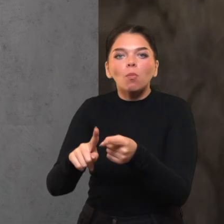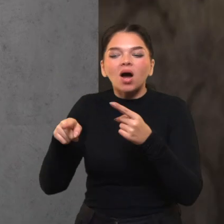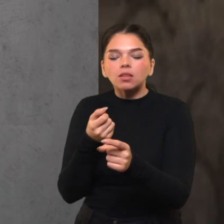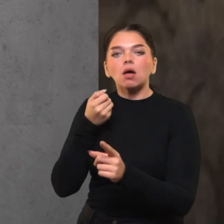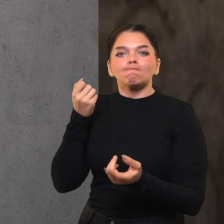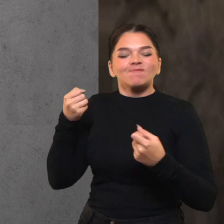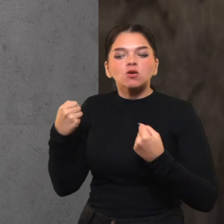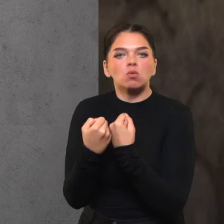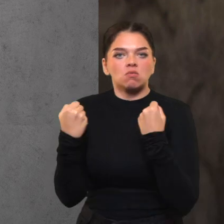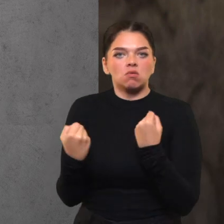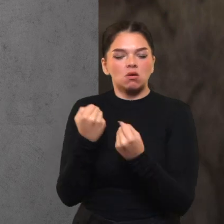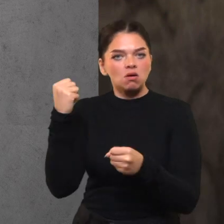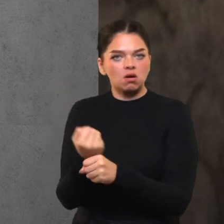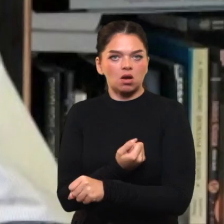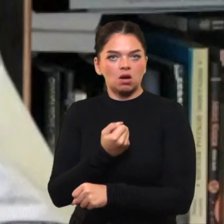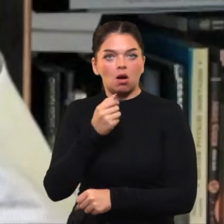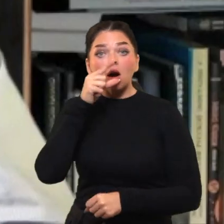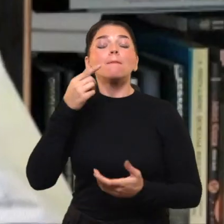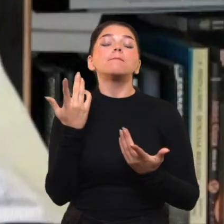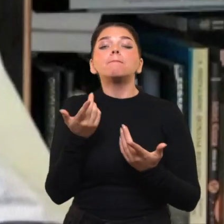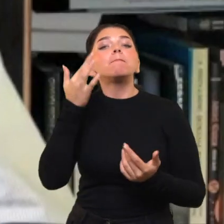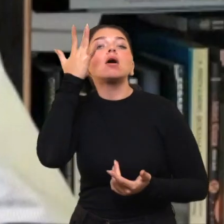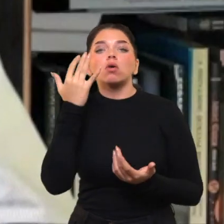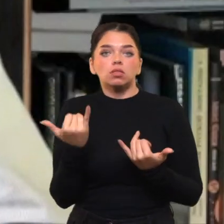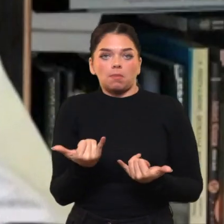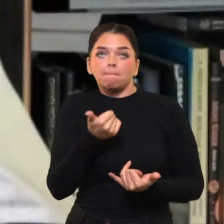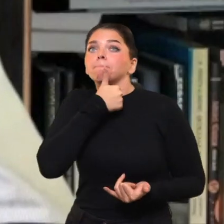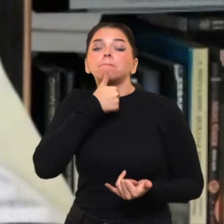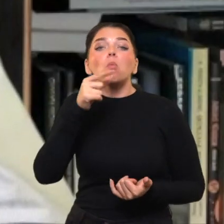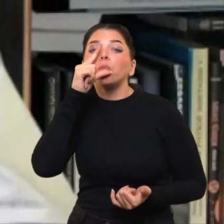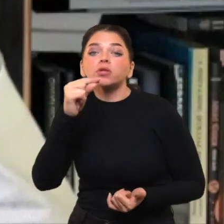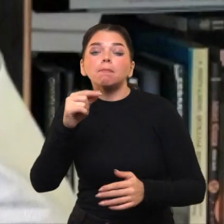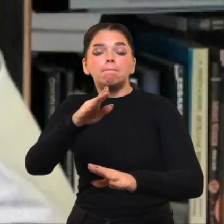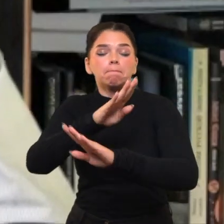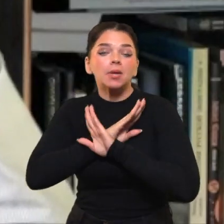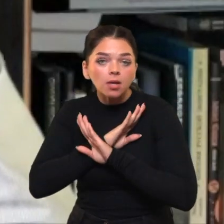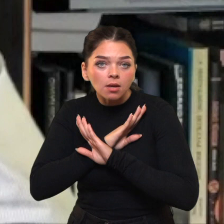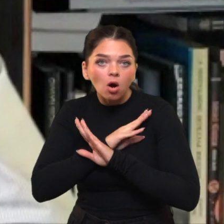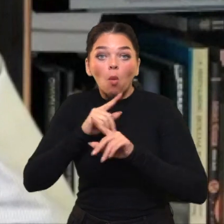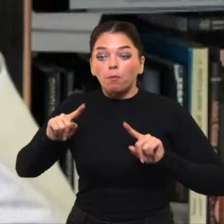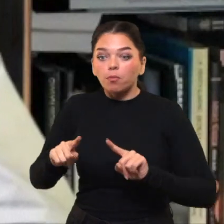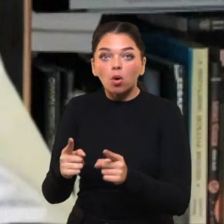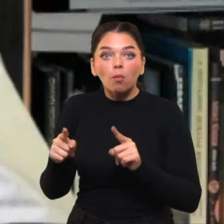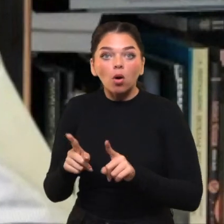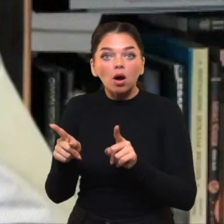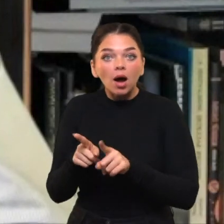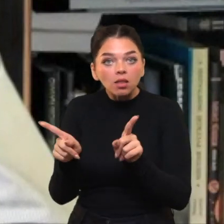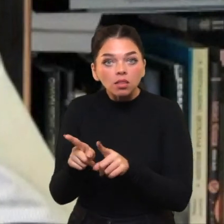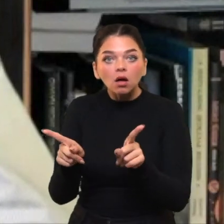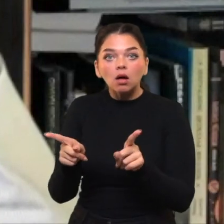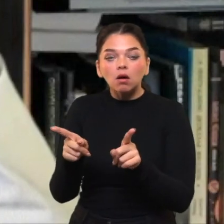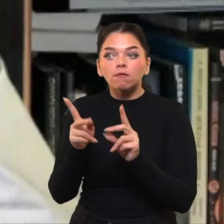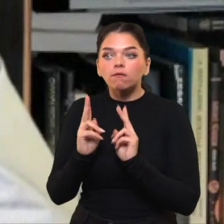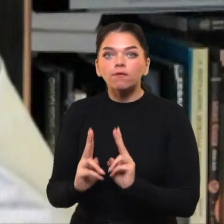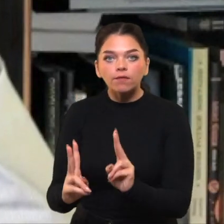Rusijos ar Putino. Įsivaizduokime, kad Putinas numerė. O propaganda liko. Kovo su ją turi būti